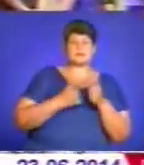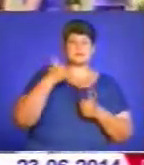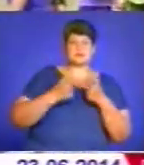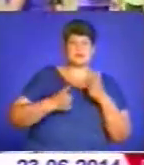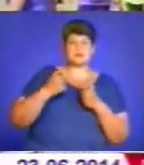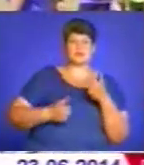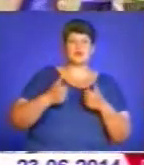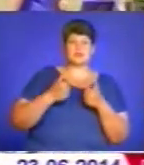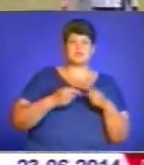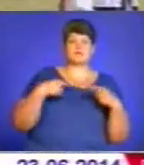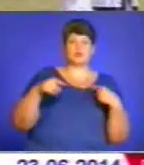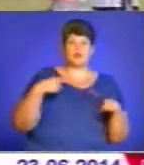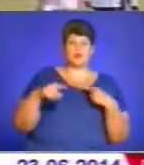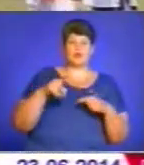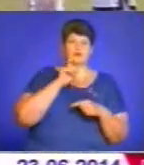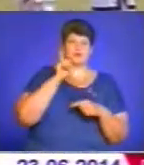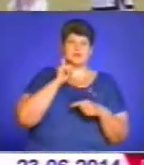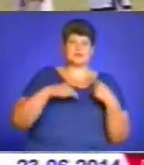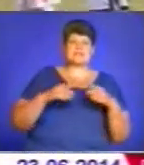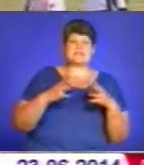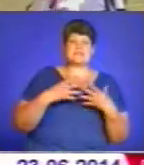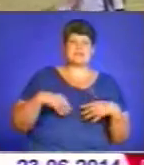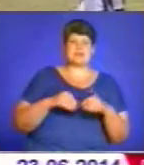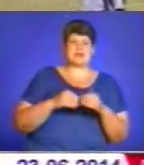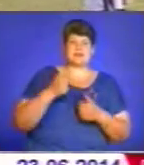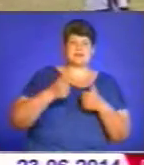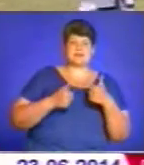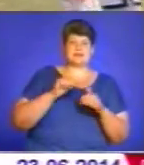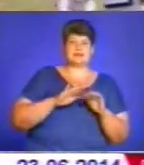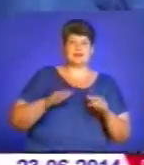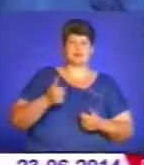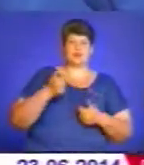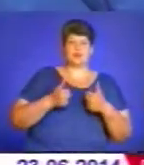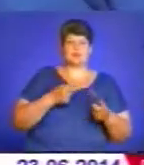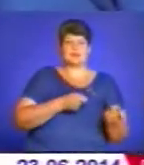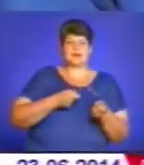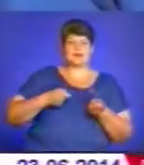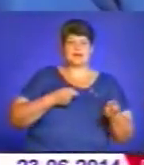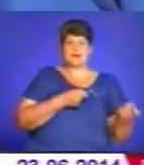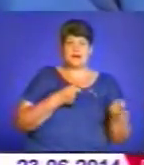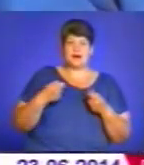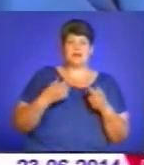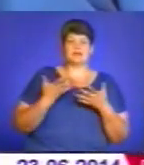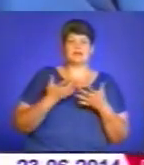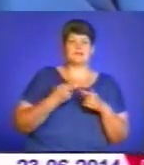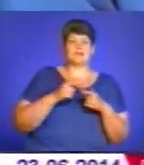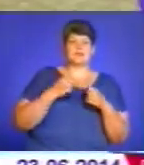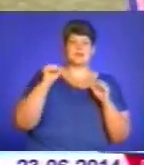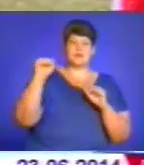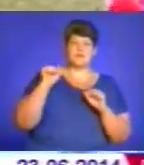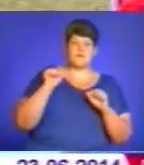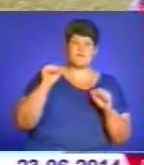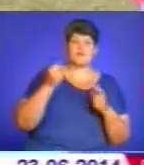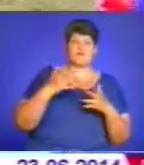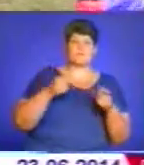мініфутболу, юнацький турнір з футболу, з імені естафети, дитячі конкурси, перетягування каната, показує виступи з гирьового спорту, боксу,